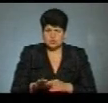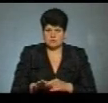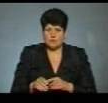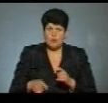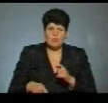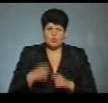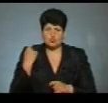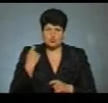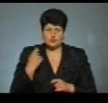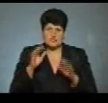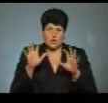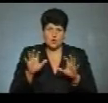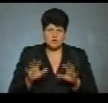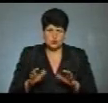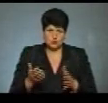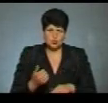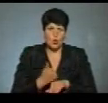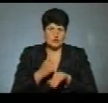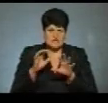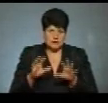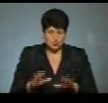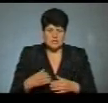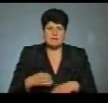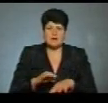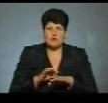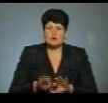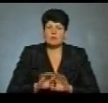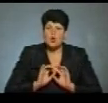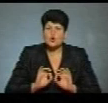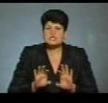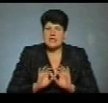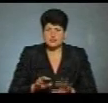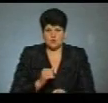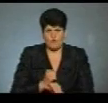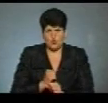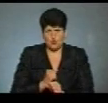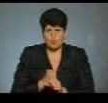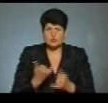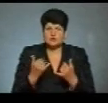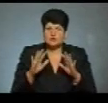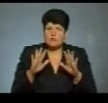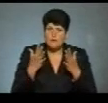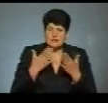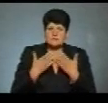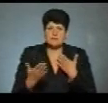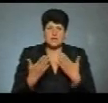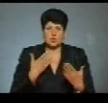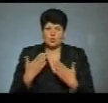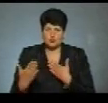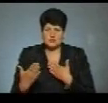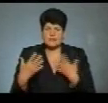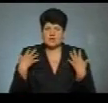порушувати Конституцію, тобто ми проводимо роз'яснену роботу. На даний момент, спілкуючись з